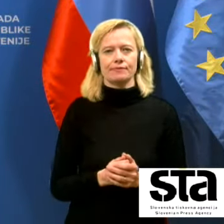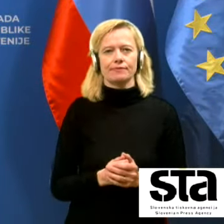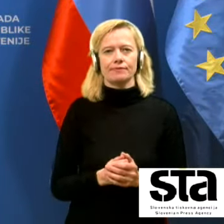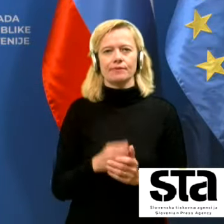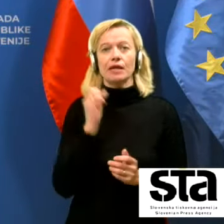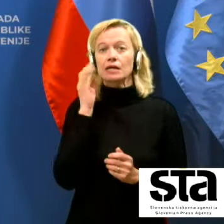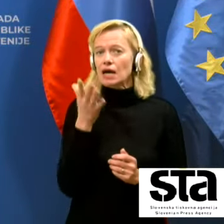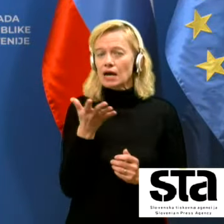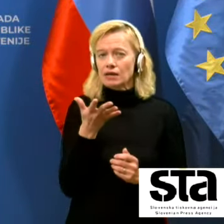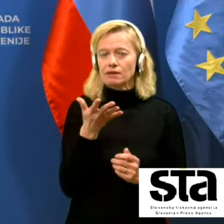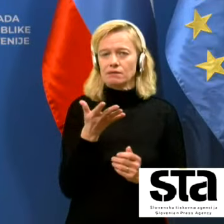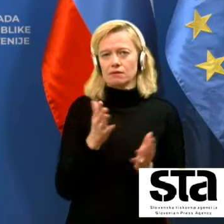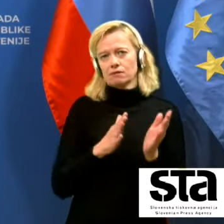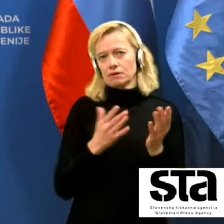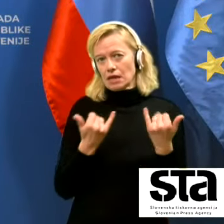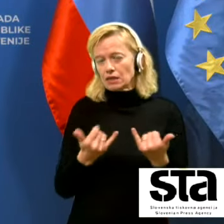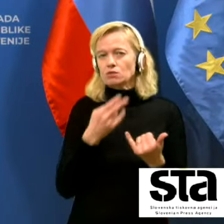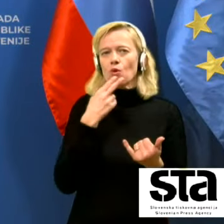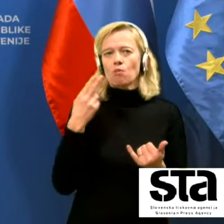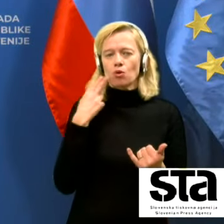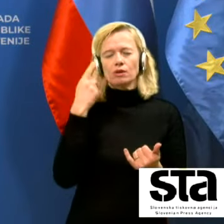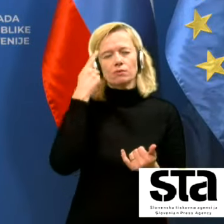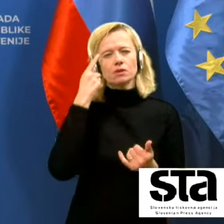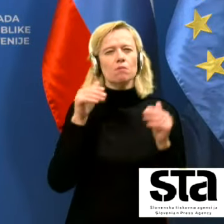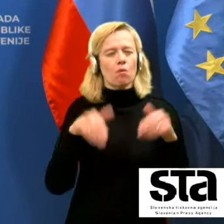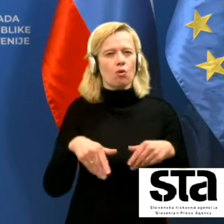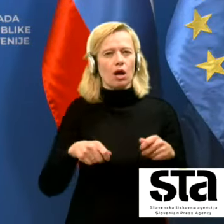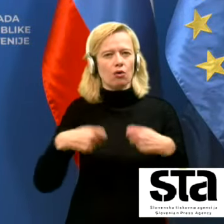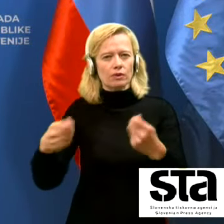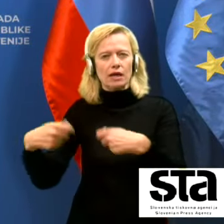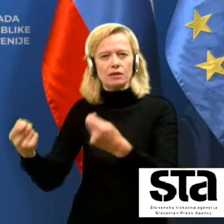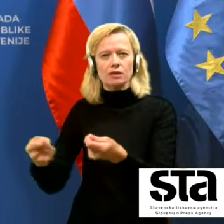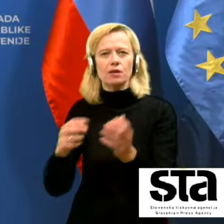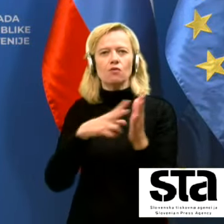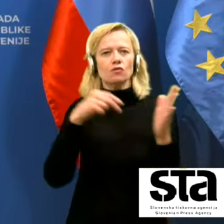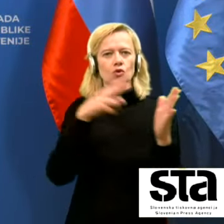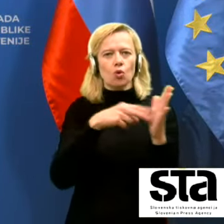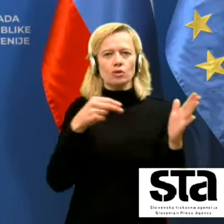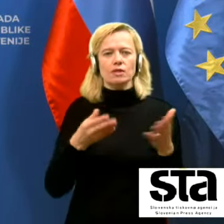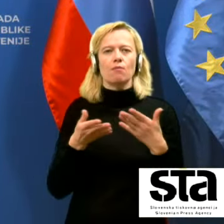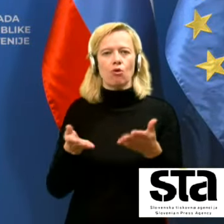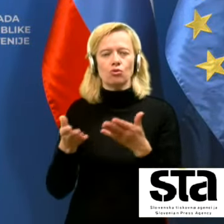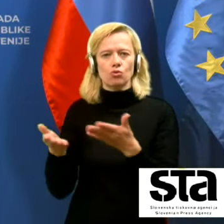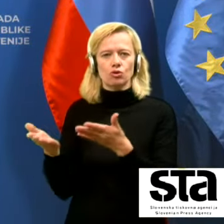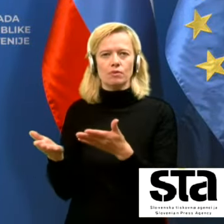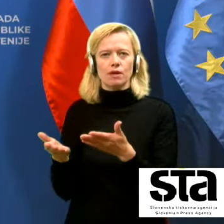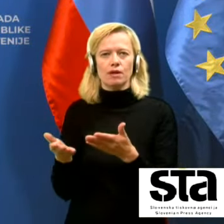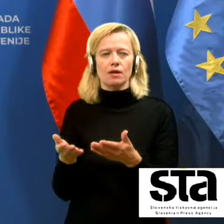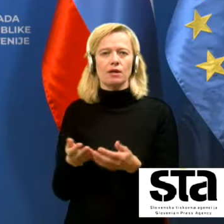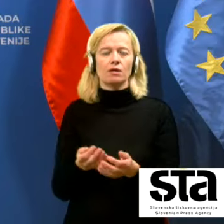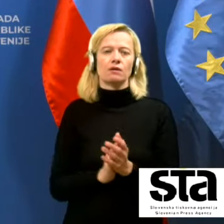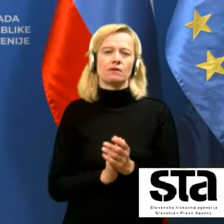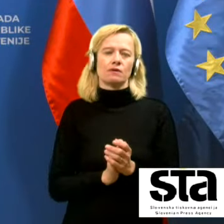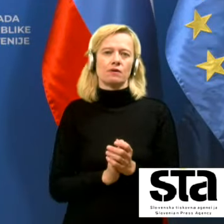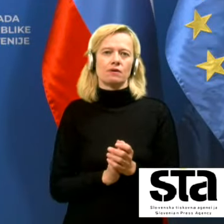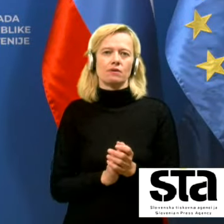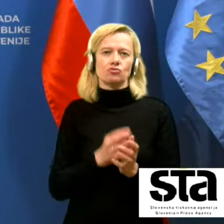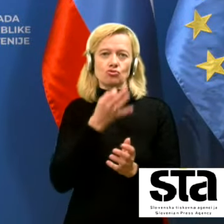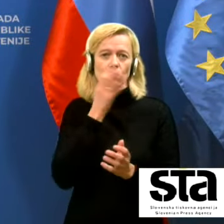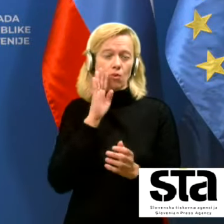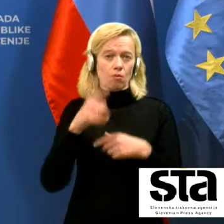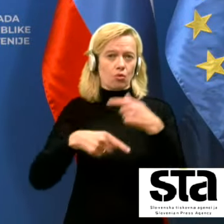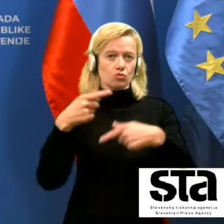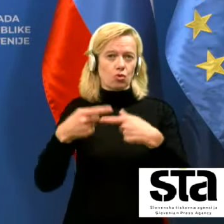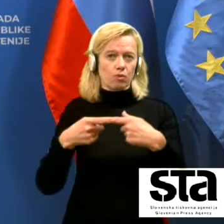danes popovdan, mislim, da morajo dati vzorce in vse ponudbe in vkolikor so, bo tu postopek